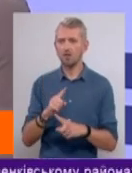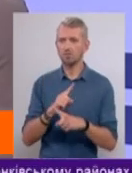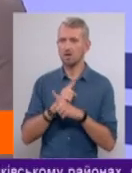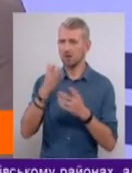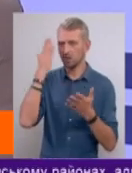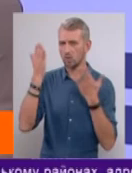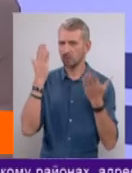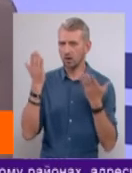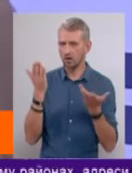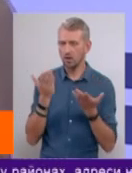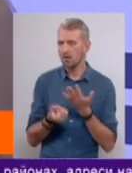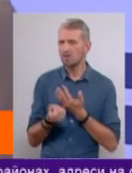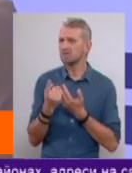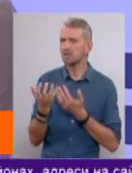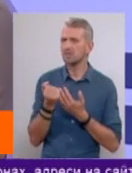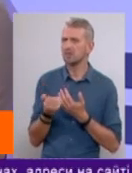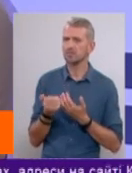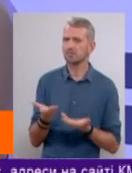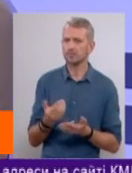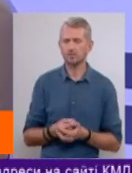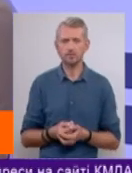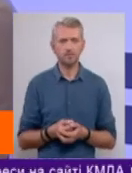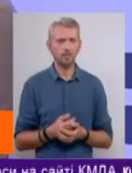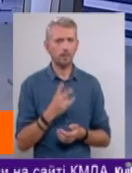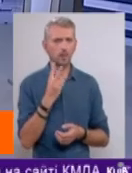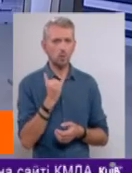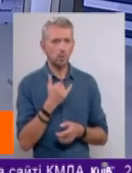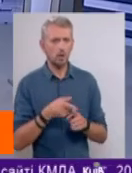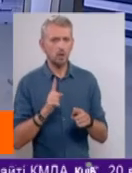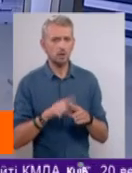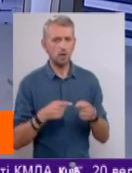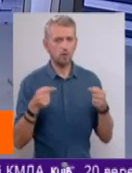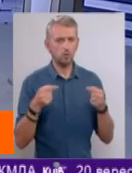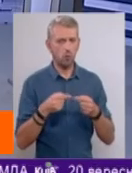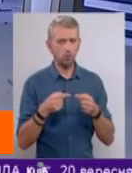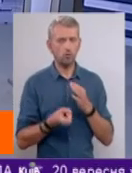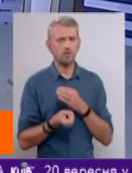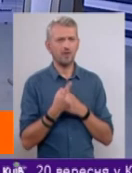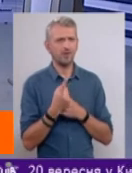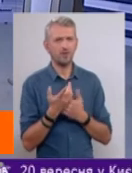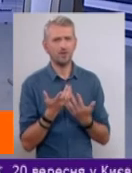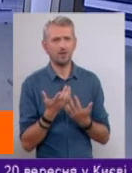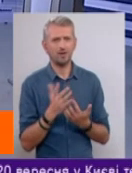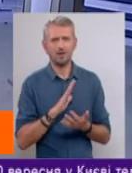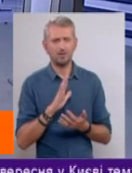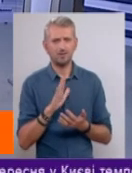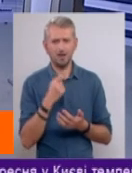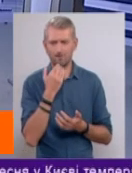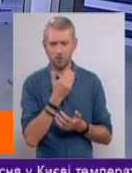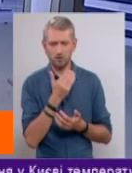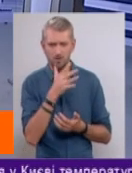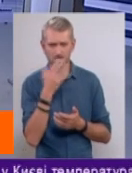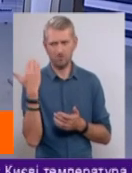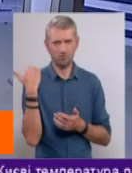розваги? Звідки він взявся, пан Олександр? Це точно з'явилося не в останні роки,